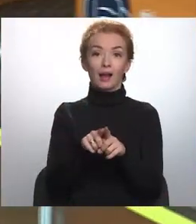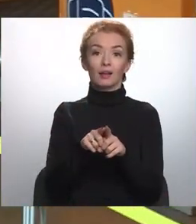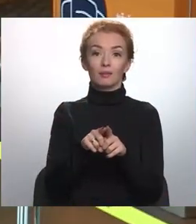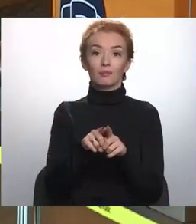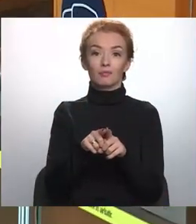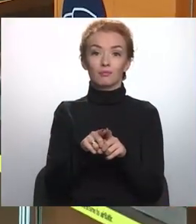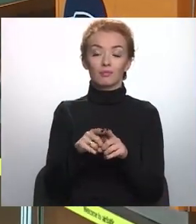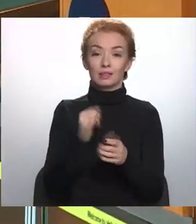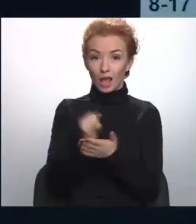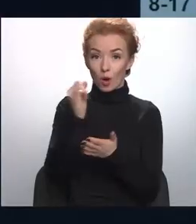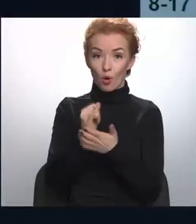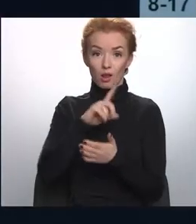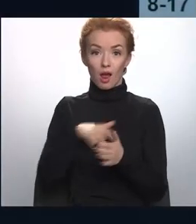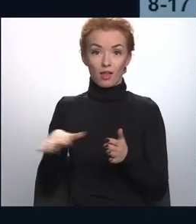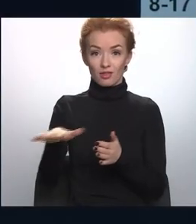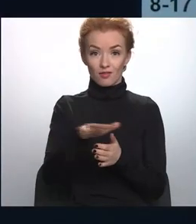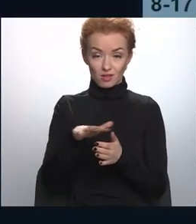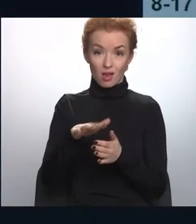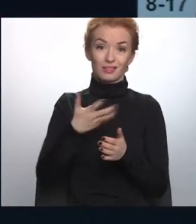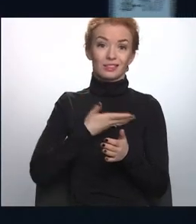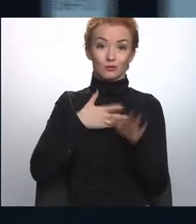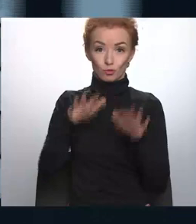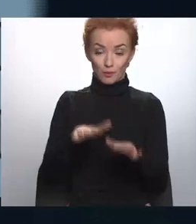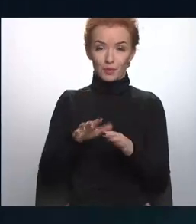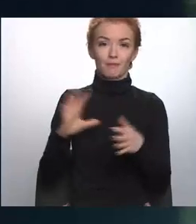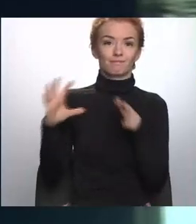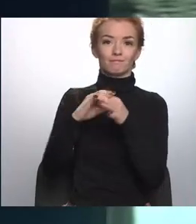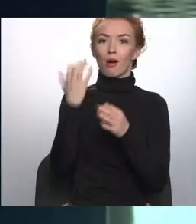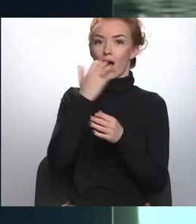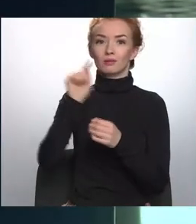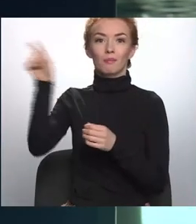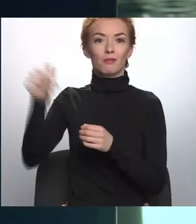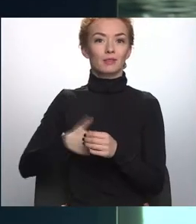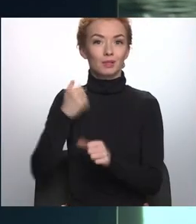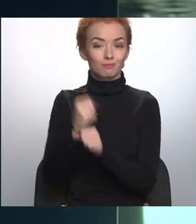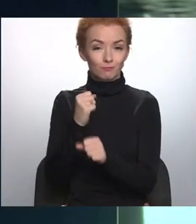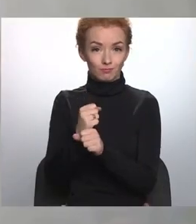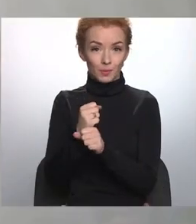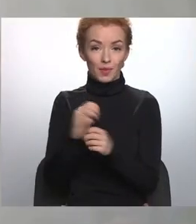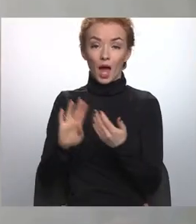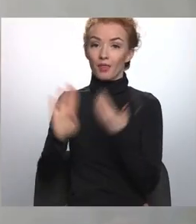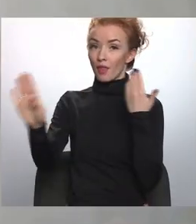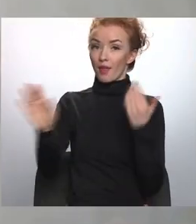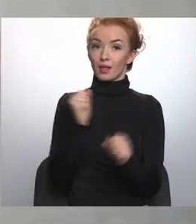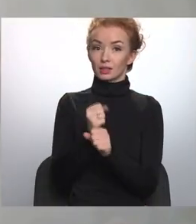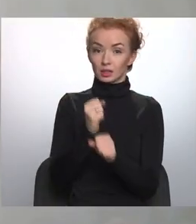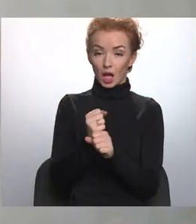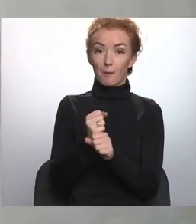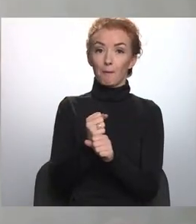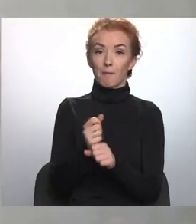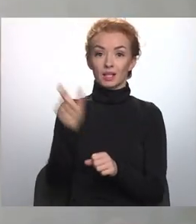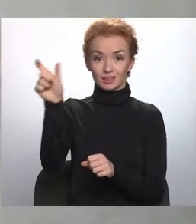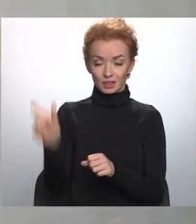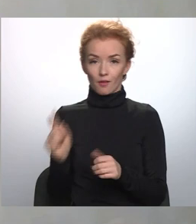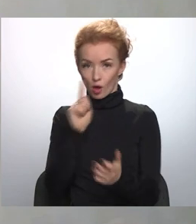virzienā, cilvēki strādātā ar valstu uzņēmumam. Šī statālinātais darbs dažkārt cilvēki nonāk